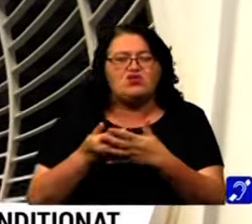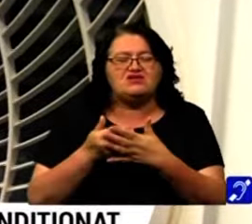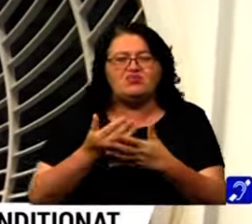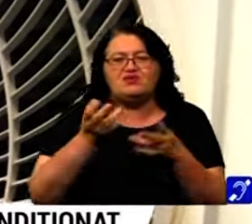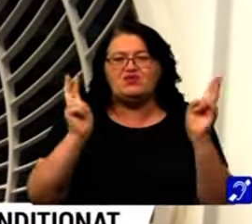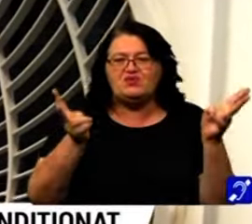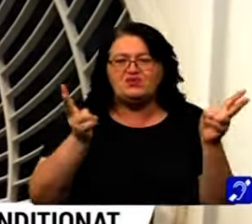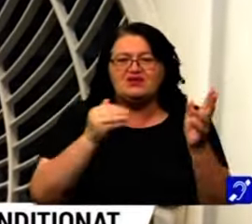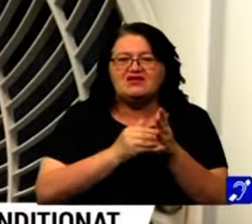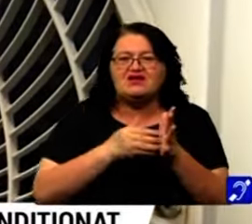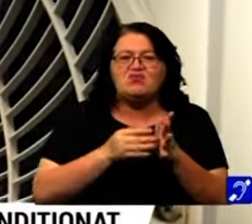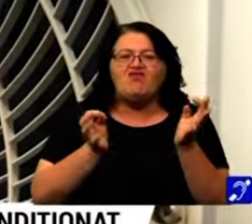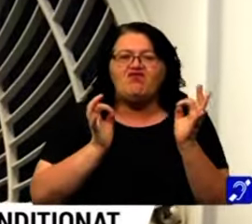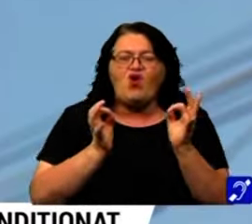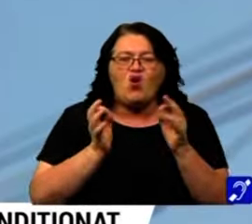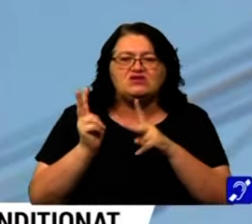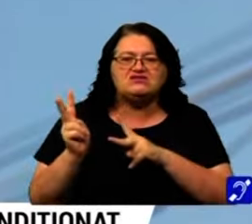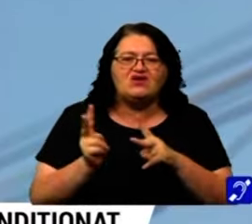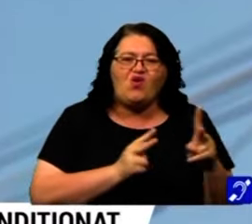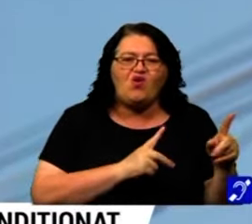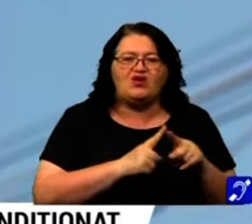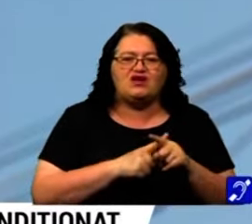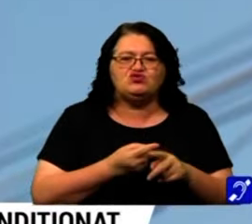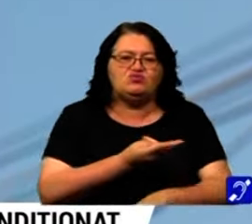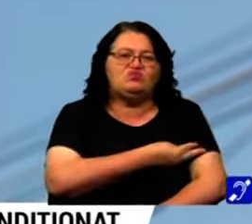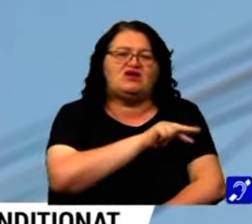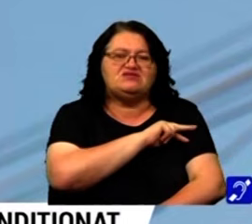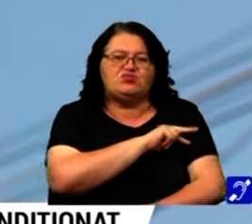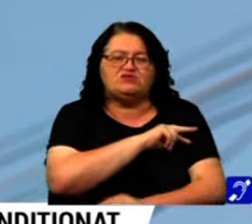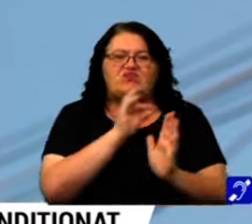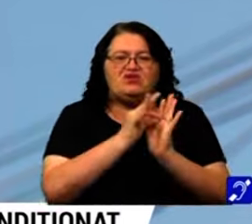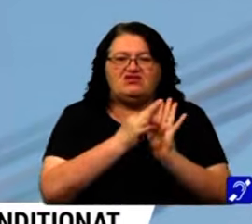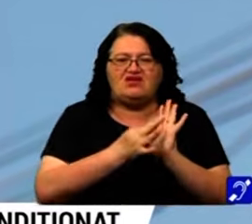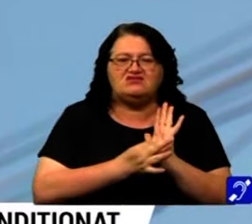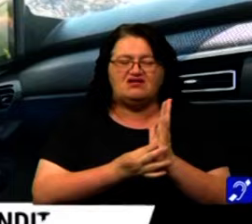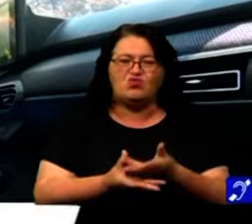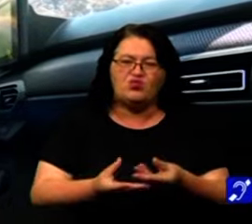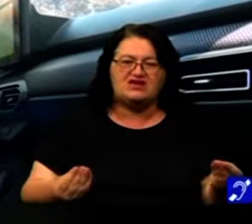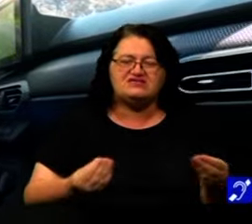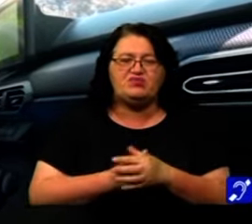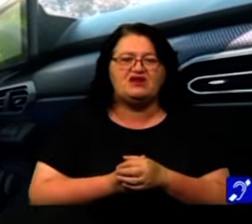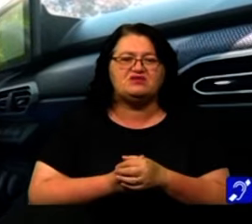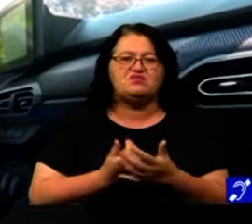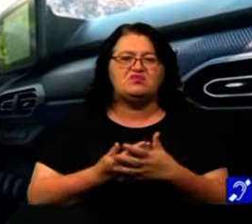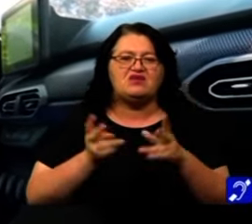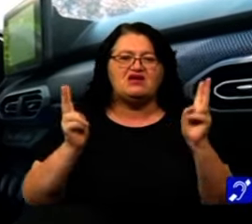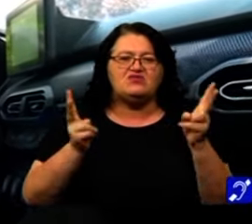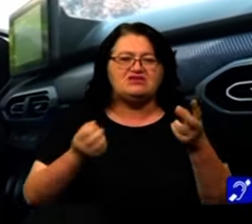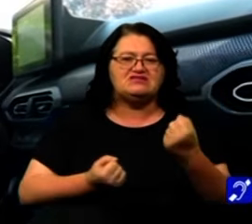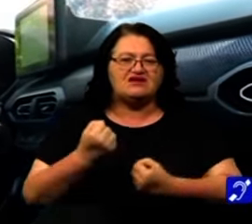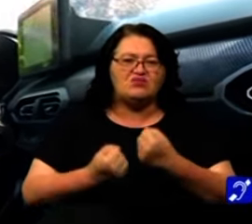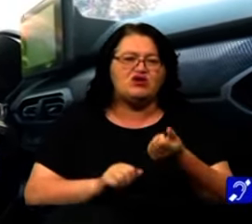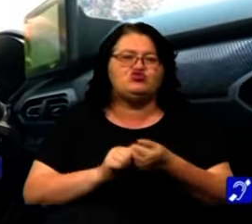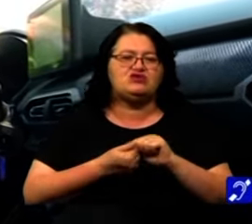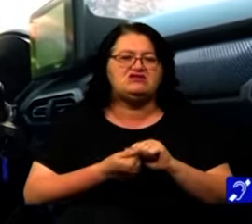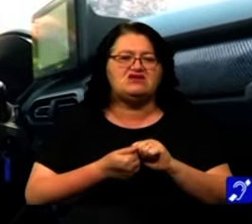aerul condiționat trebuie folosit în anumite condiții și cu respectarea unor reguli. Fie că vorbim despre climatizarea de la mașină